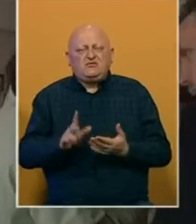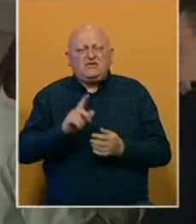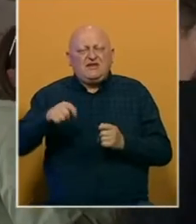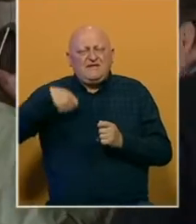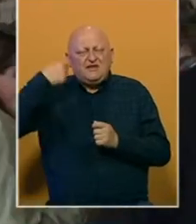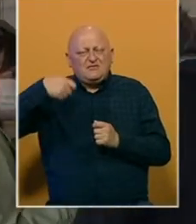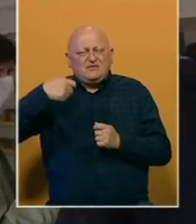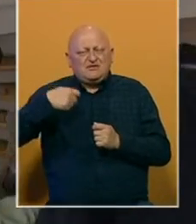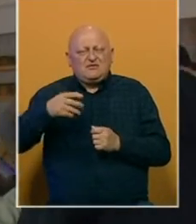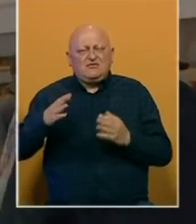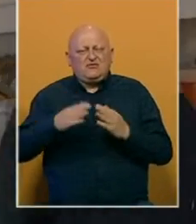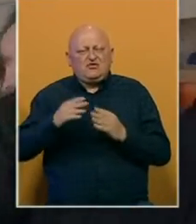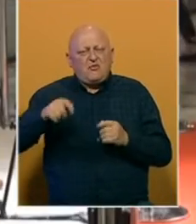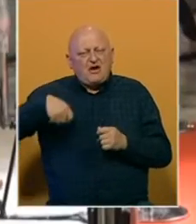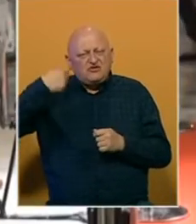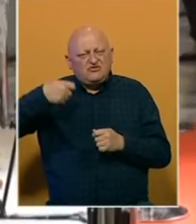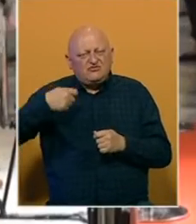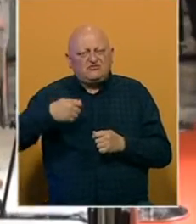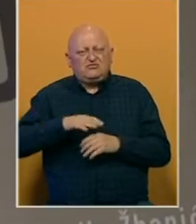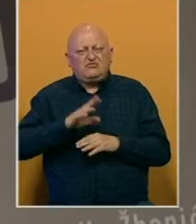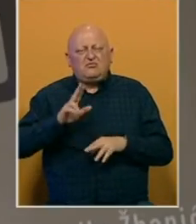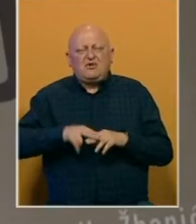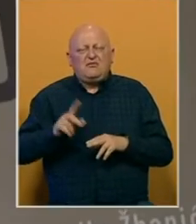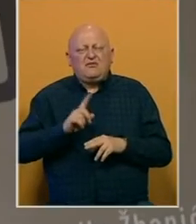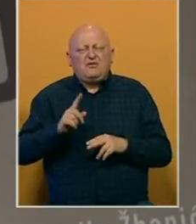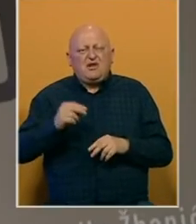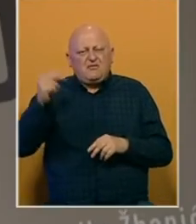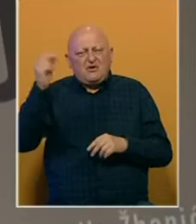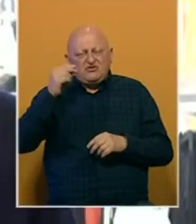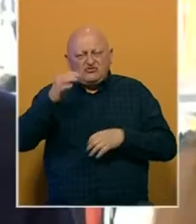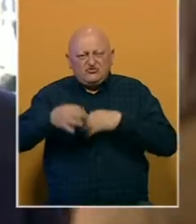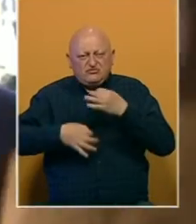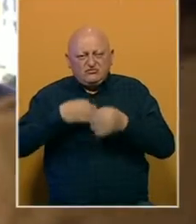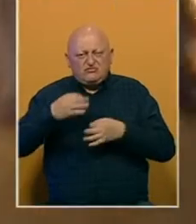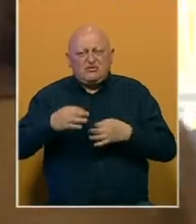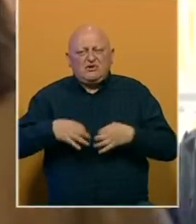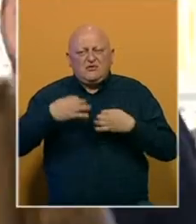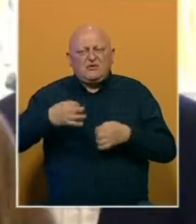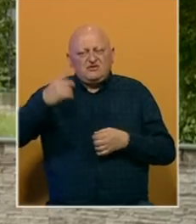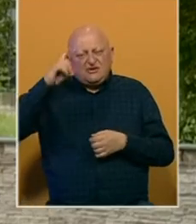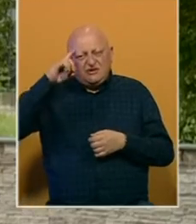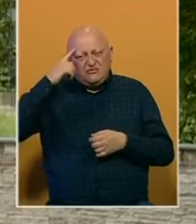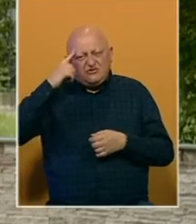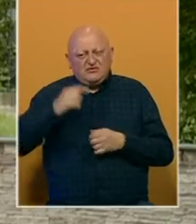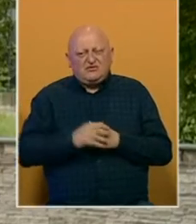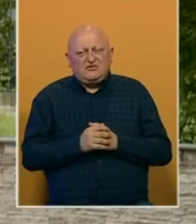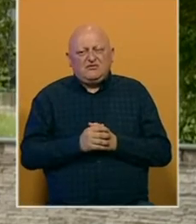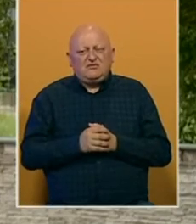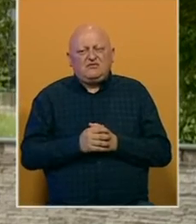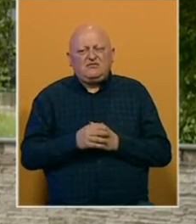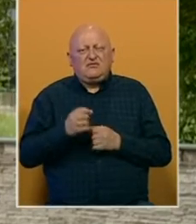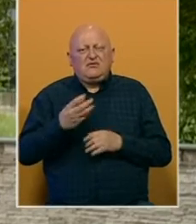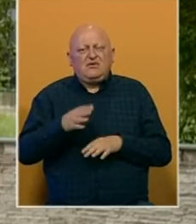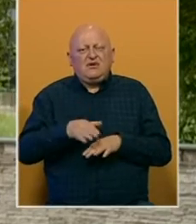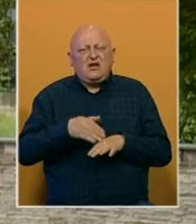filmska. O domaćim filmovima gotovo u pravilu ne imam stručnih analiza i profesionalnih mišljenja. Prava filmska